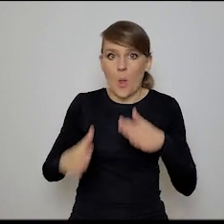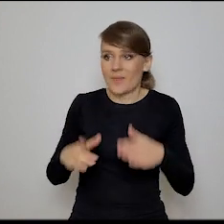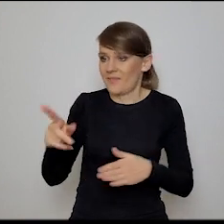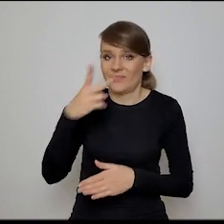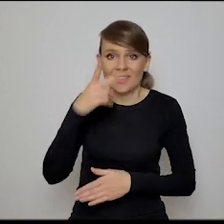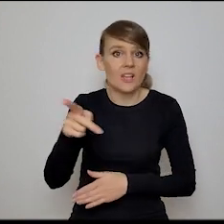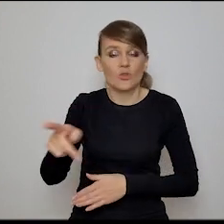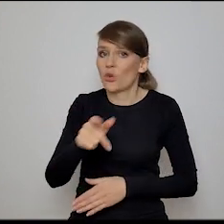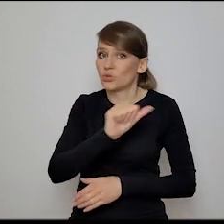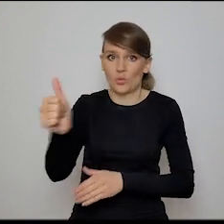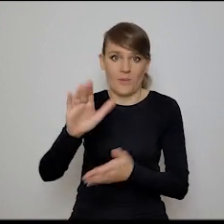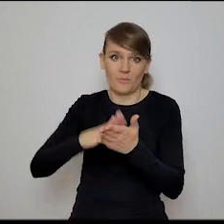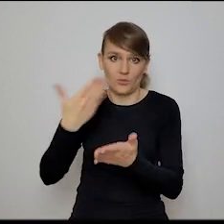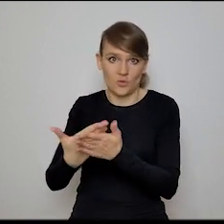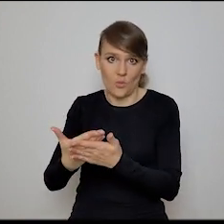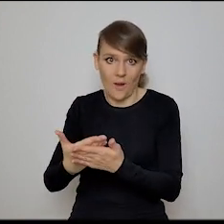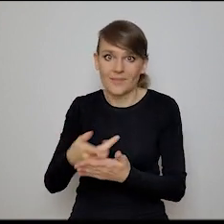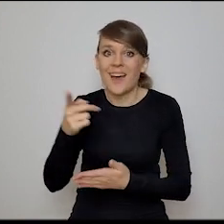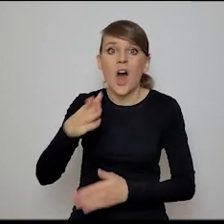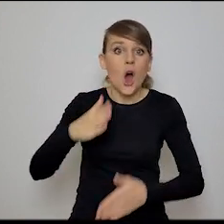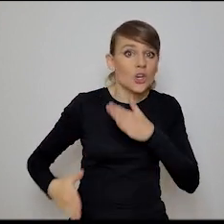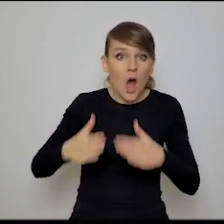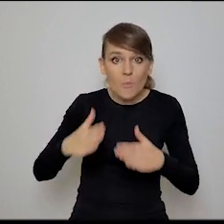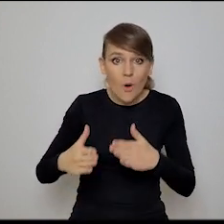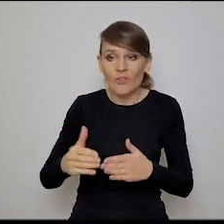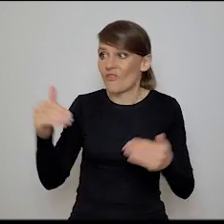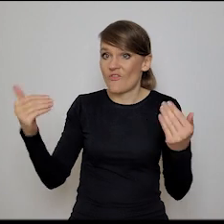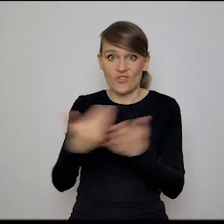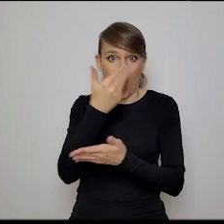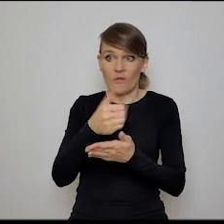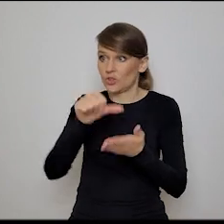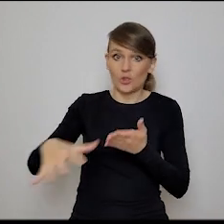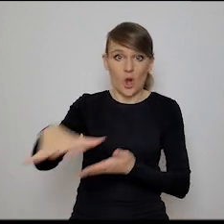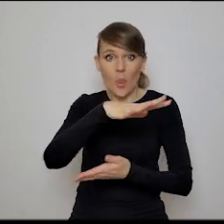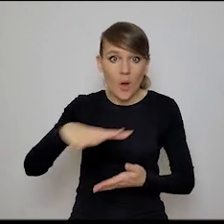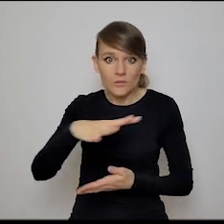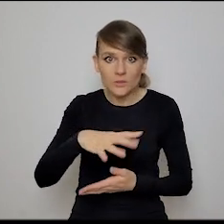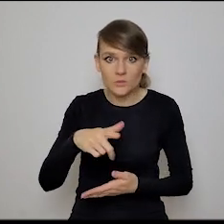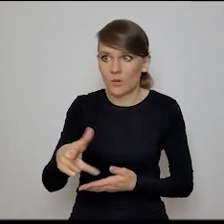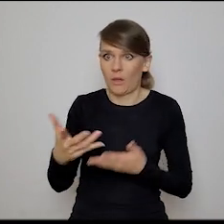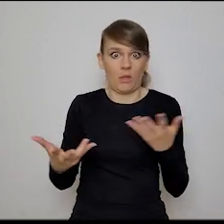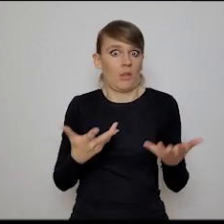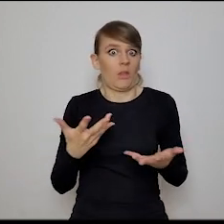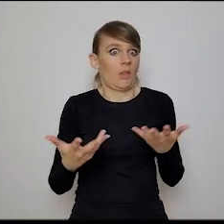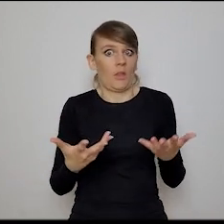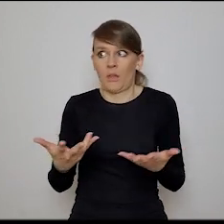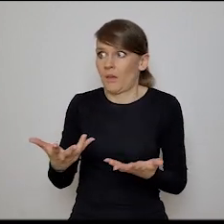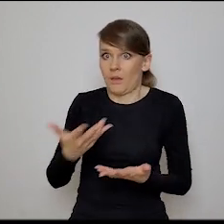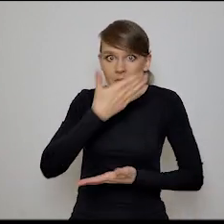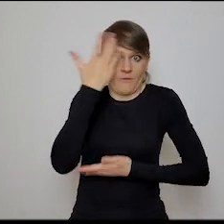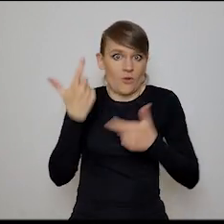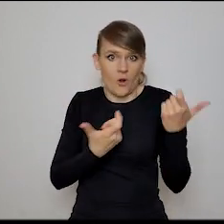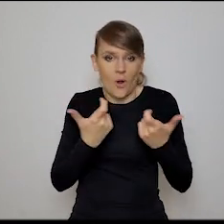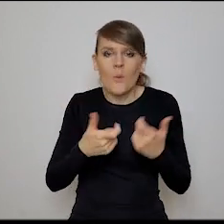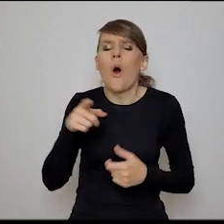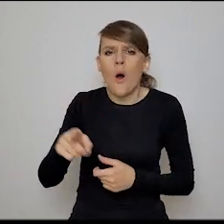jest idealnym case'em, żeby to pokazać. robot wstawiony w nowe środowisko jest hopeless, hopeless kompletnie. Jest w